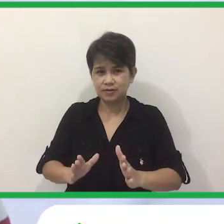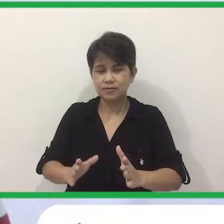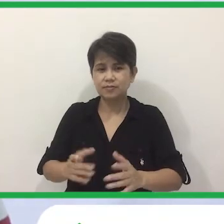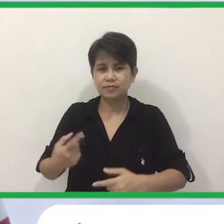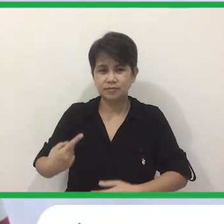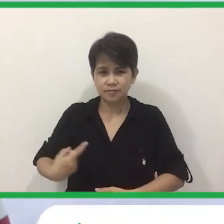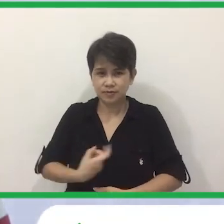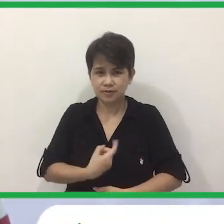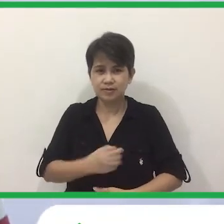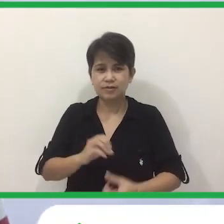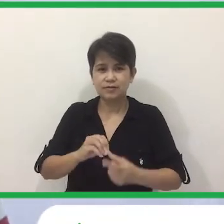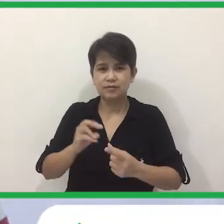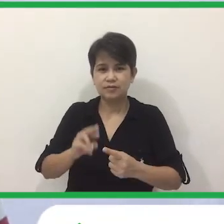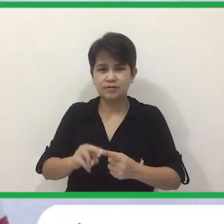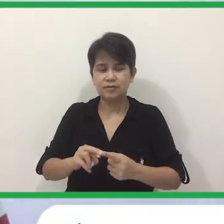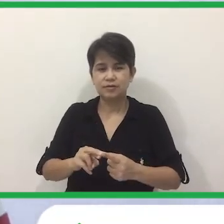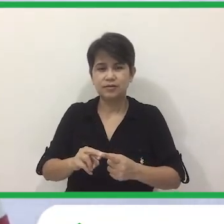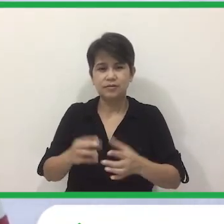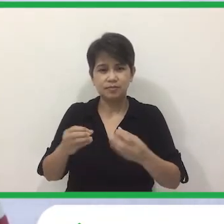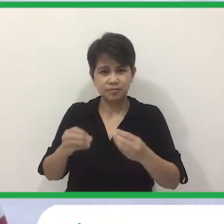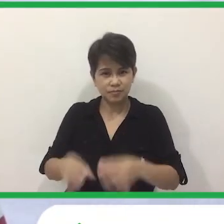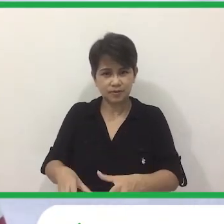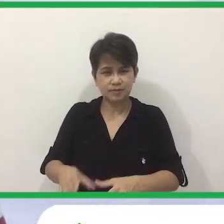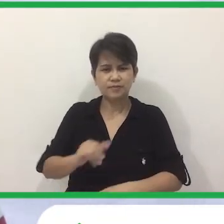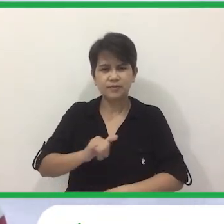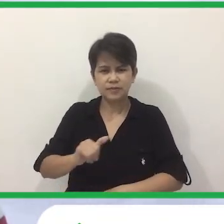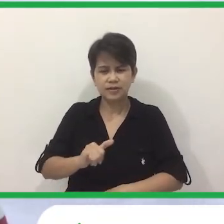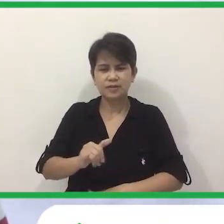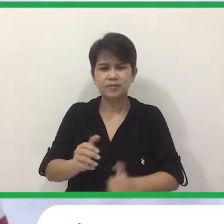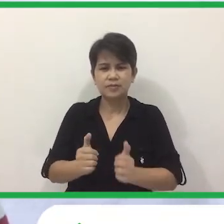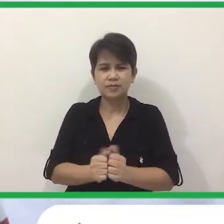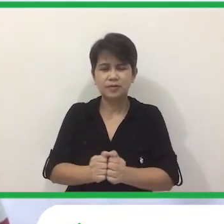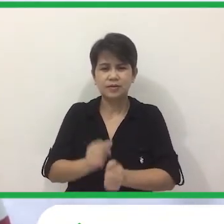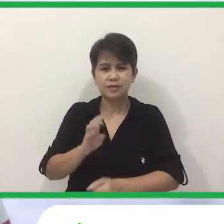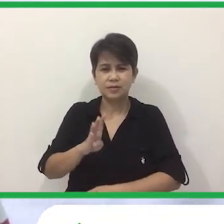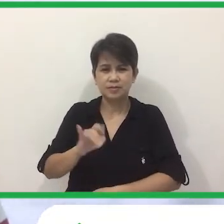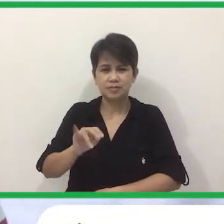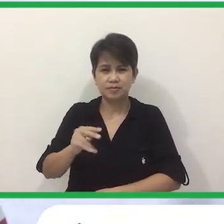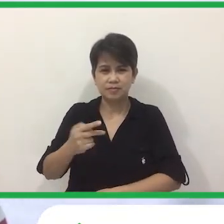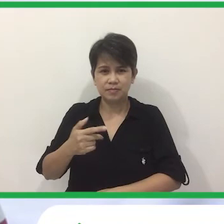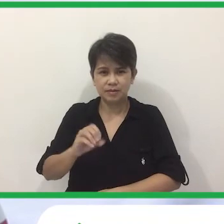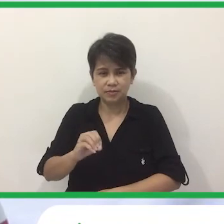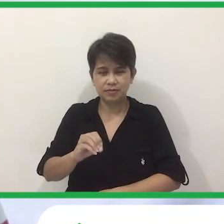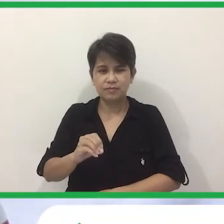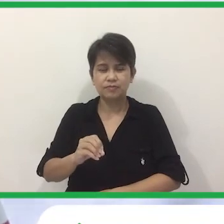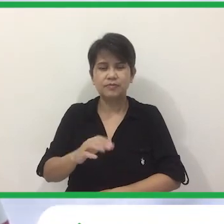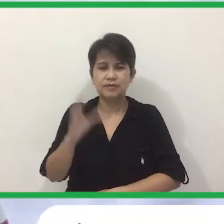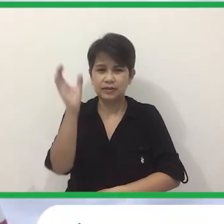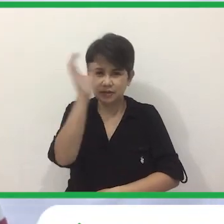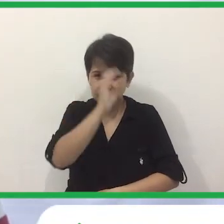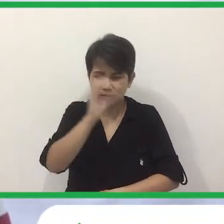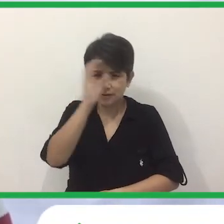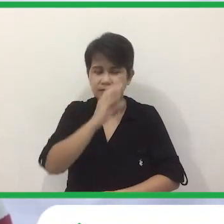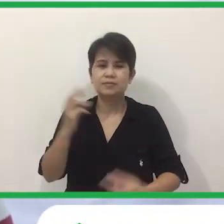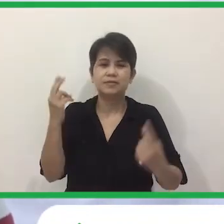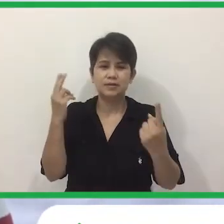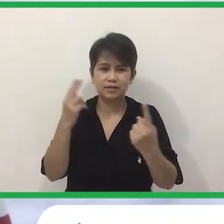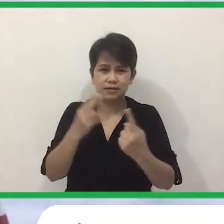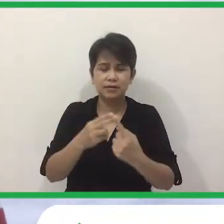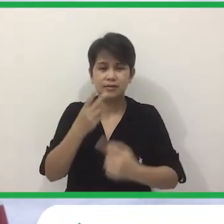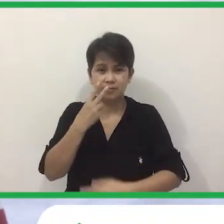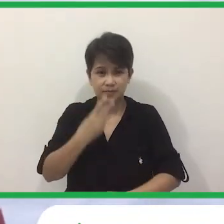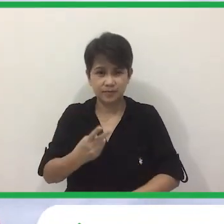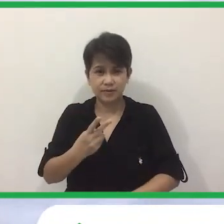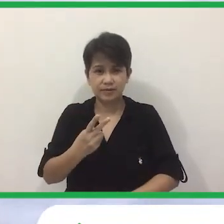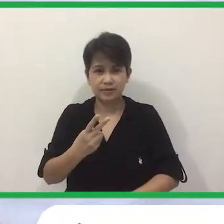Hayaang Masaktan O Mawala Tulad Nung Ginawa E Bingo Hinaanap Ito Hanggang Sa Matagpuan Pero Dito